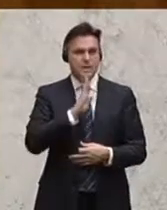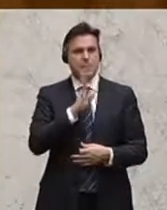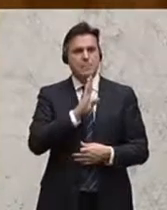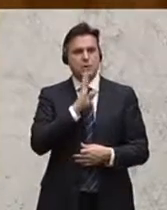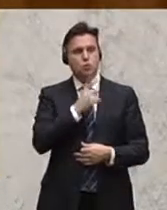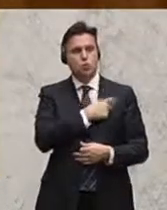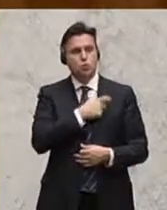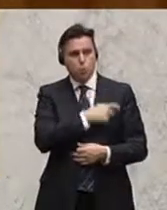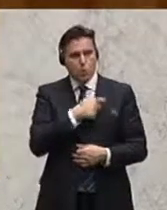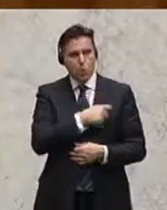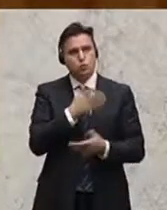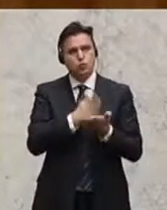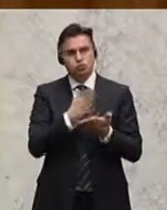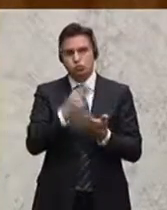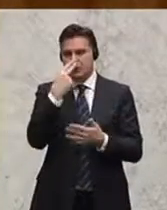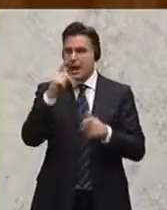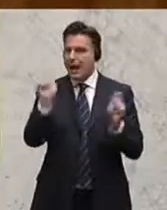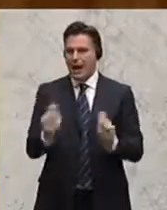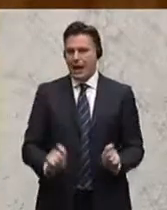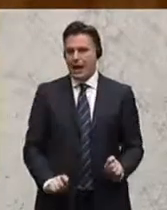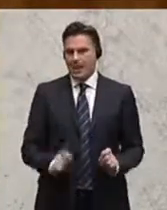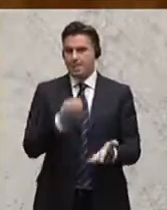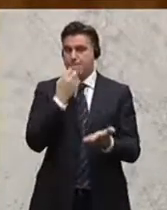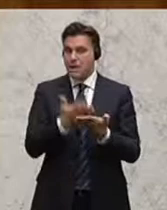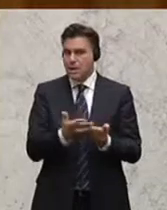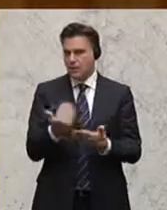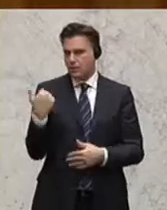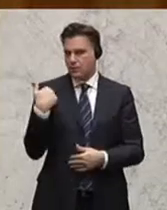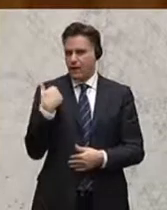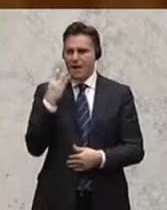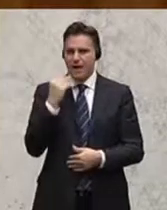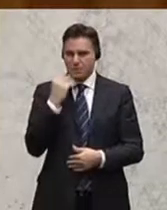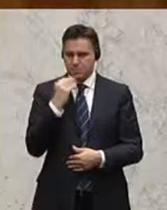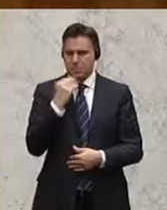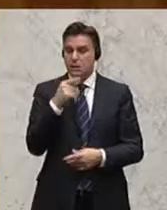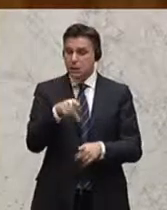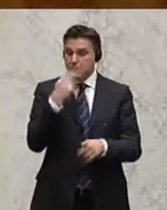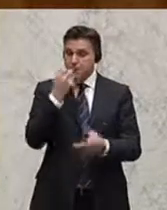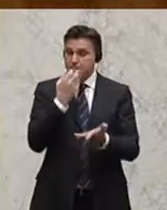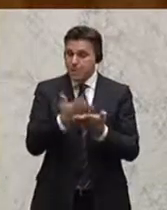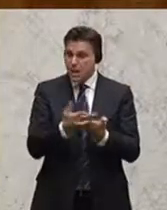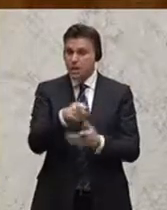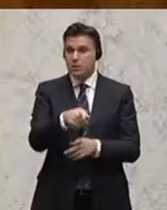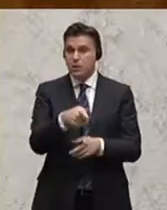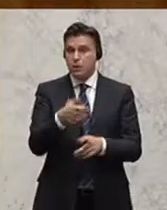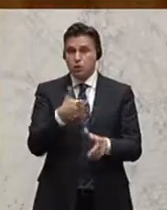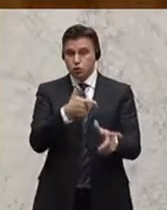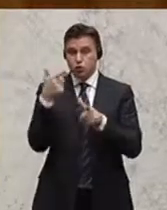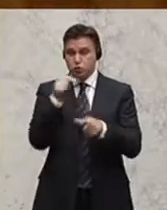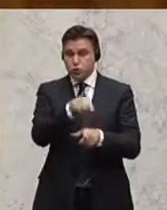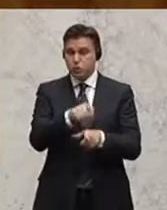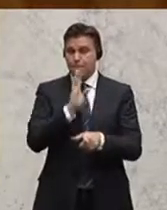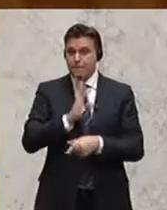sehr wohl einen durchaus alarmierenden Bericht, jetzt erst wieder im Herbst gehabt, der zeigt, dass die Zuschüsse in die